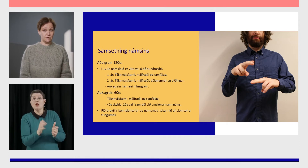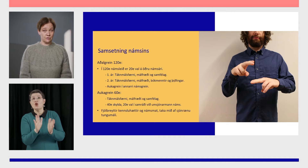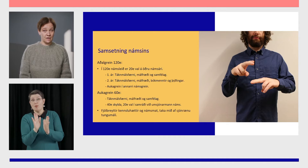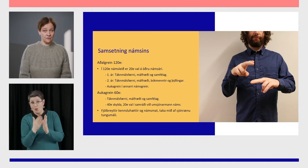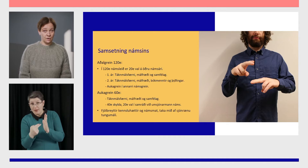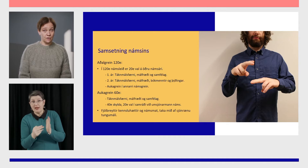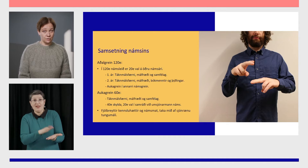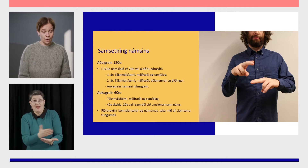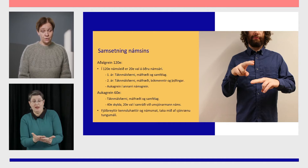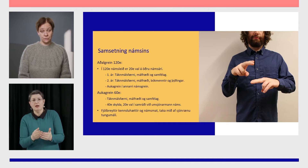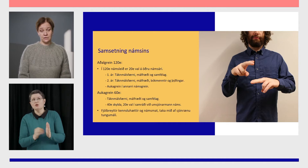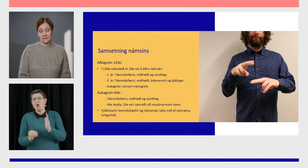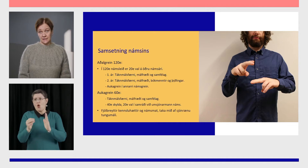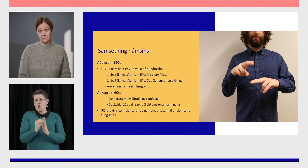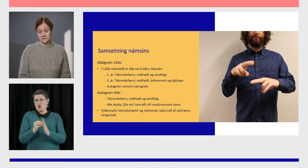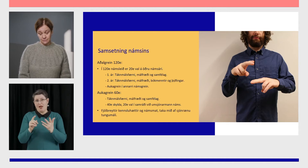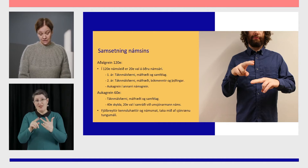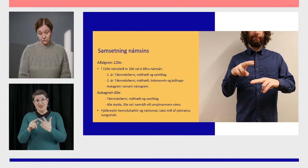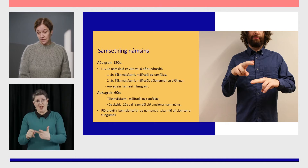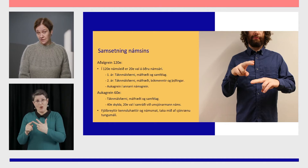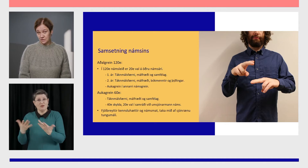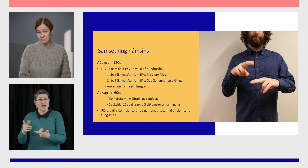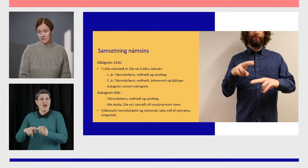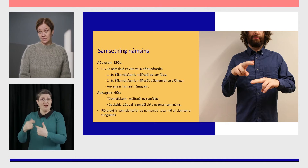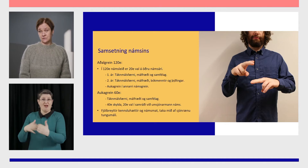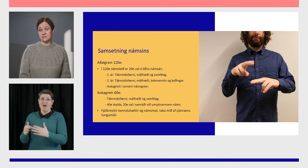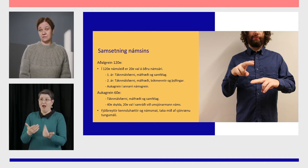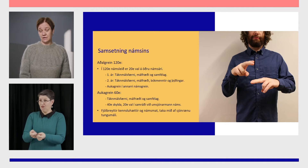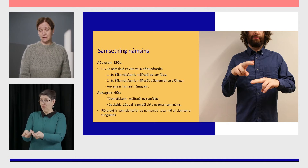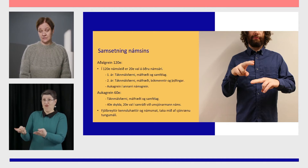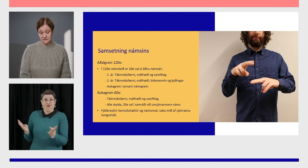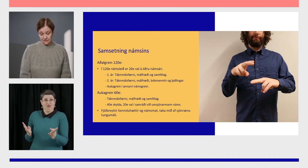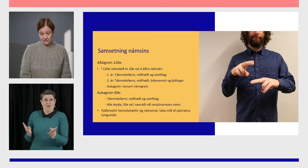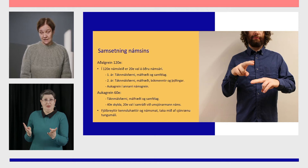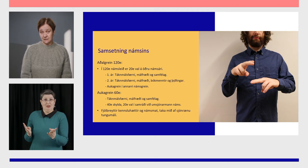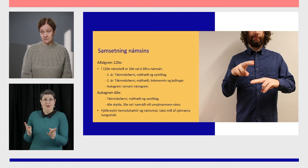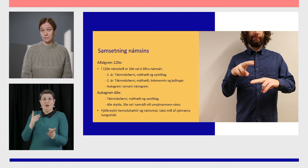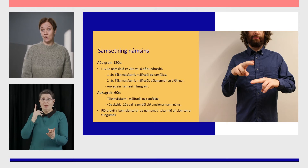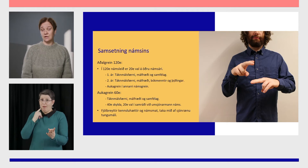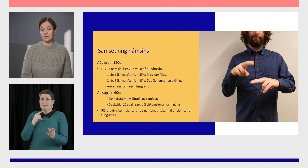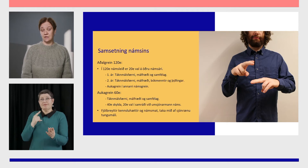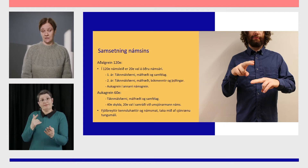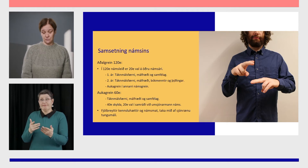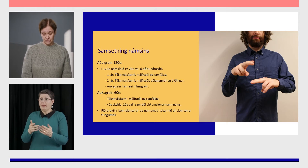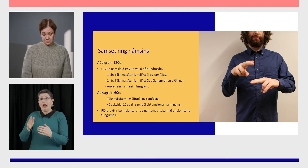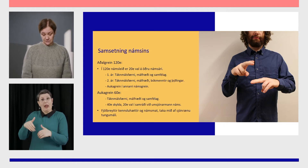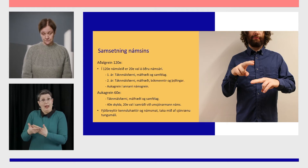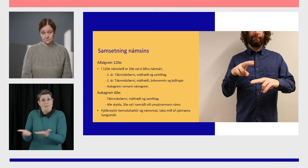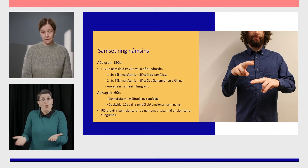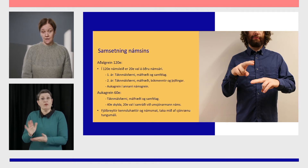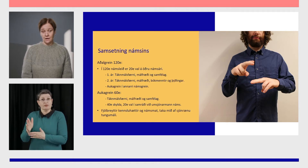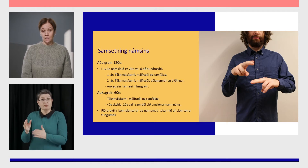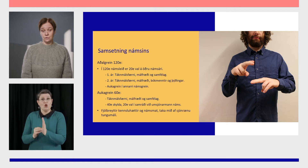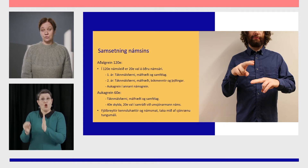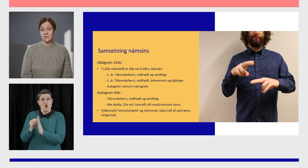þriðja námsárið, er þá einhver önnur grein sem að getur verið nánast hvaða námsgrein sem týlir sem auka grein innan Háskóla Íslands.